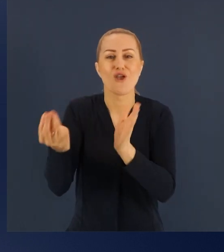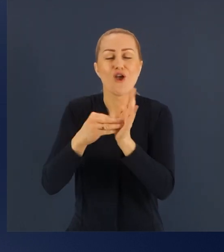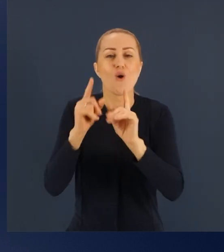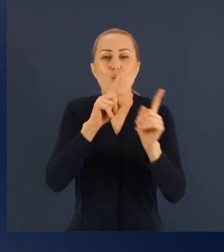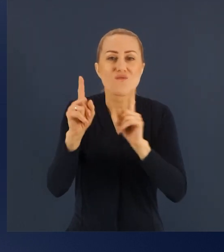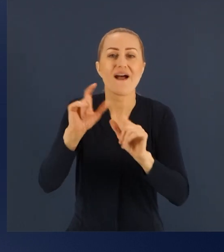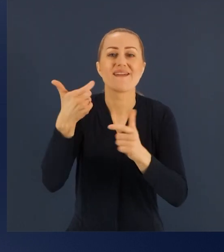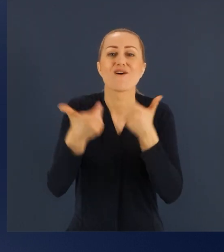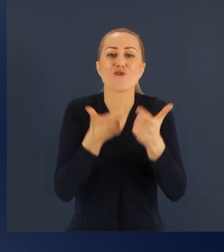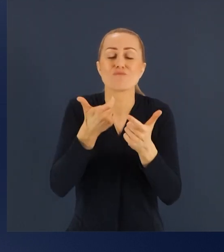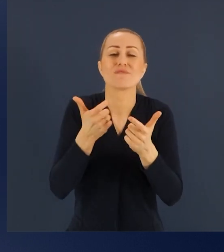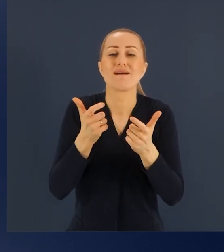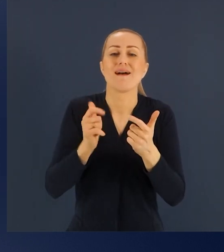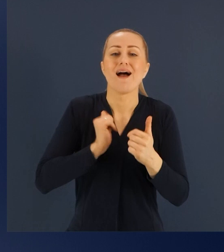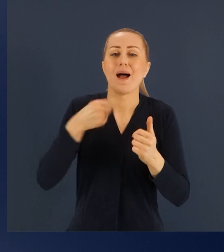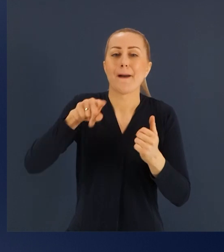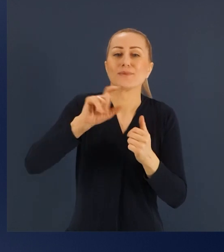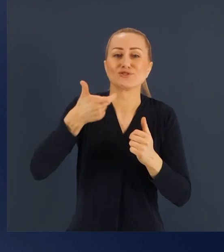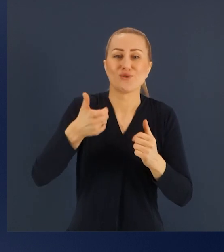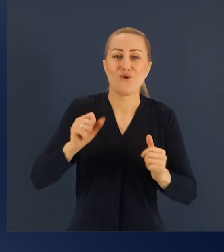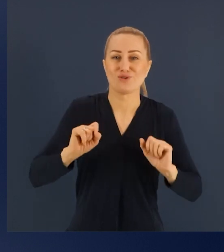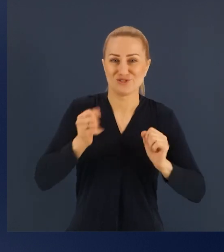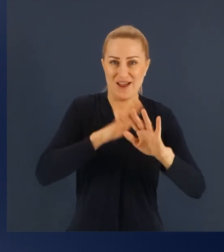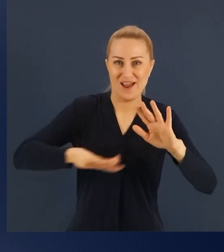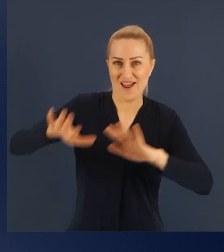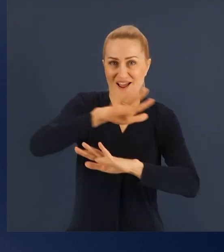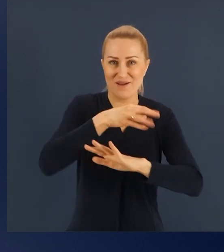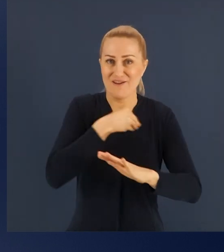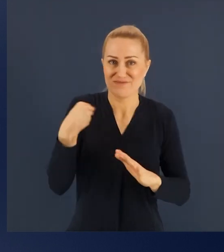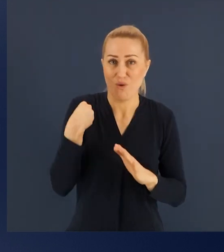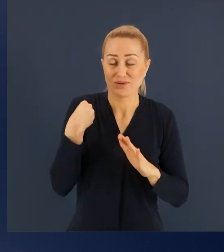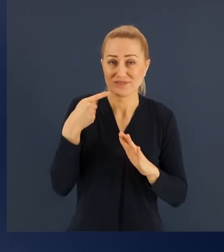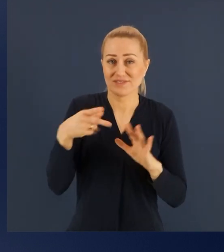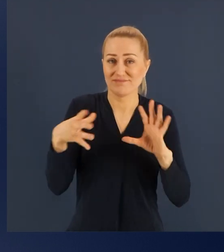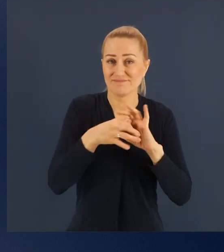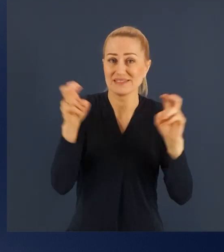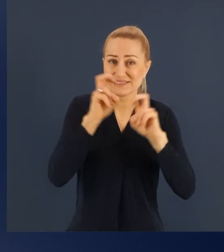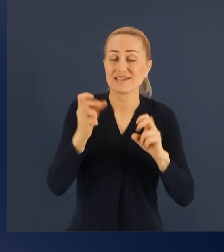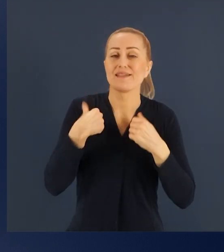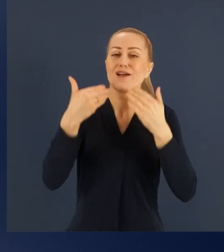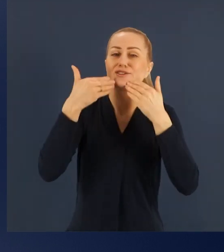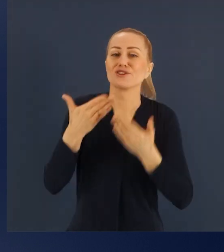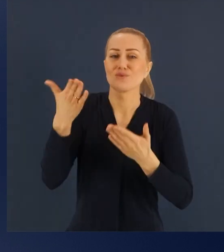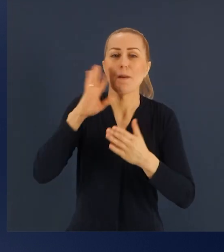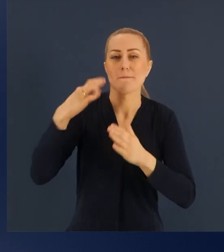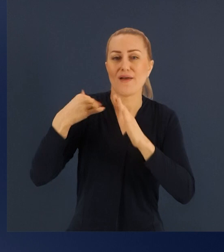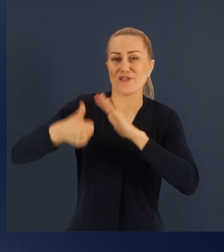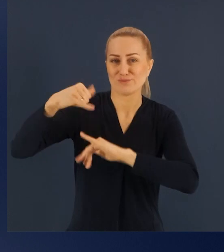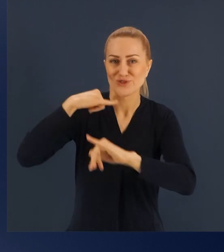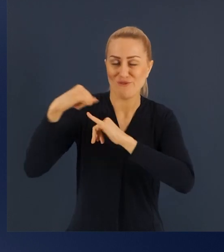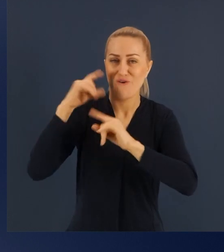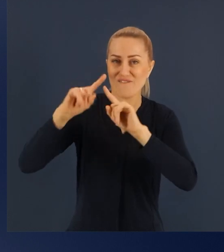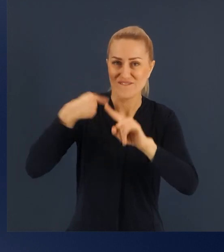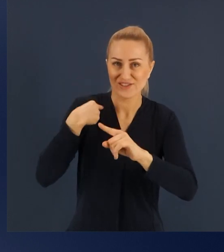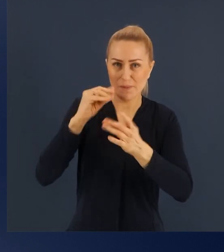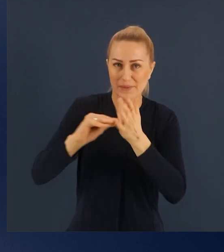związku z kryzysem. Dziękuję za to pismo Panu Przewodniczącemu bardzo i dziękuję za zaufanie, że to właśnie tutaj w Pałacu Prezydenckim